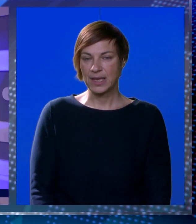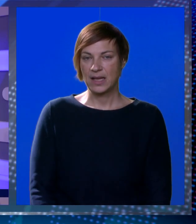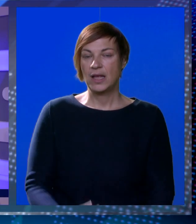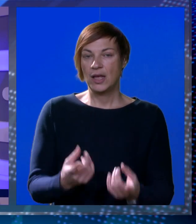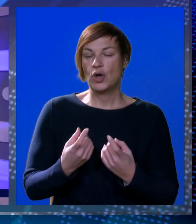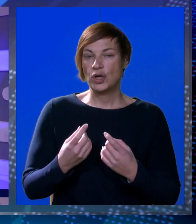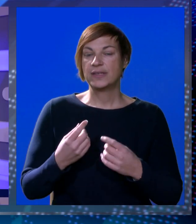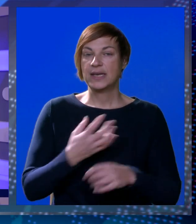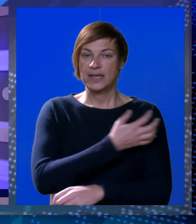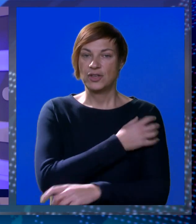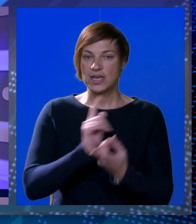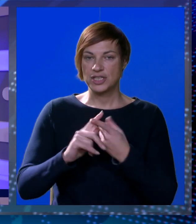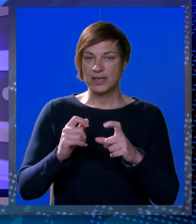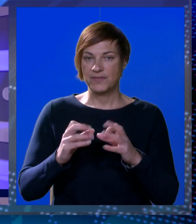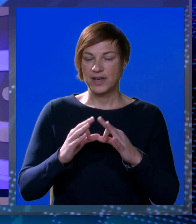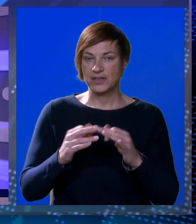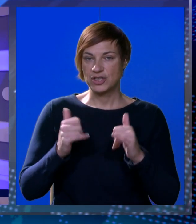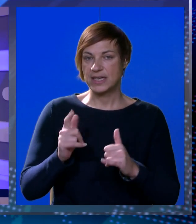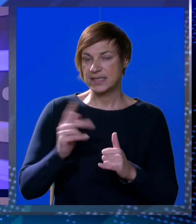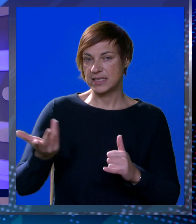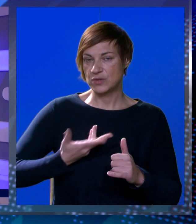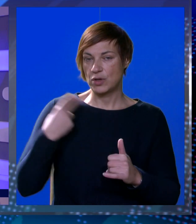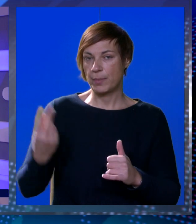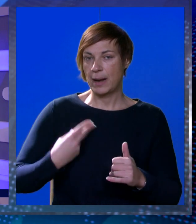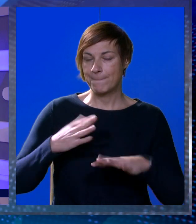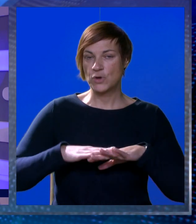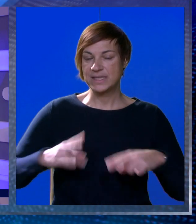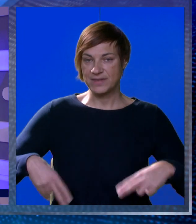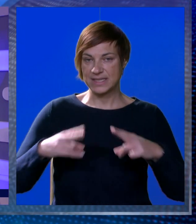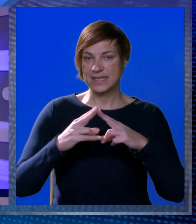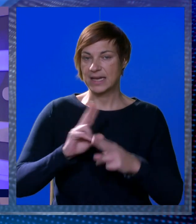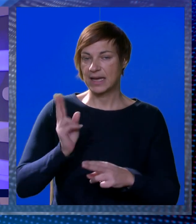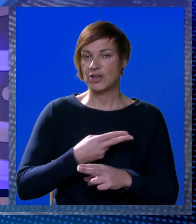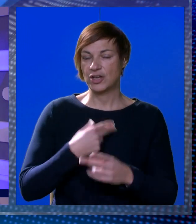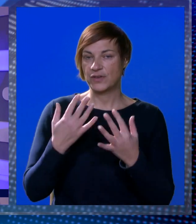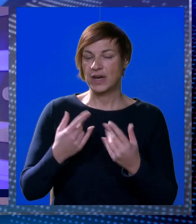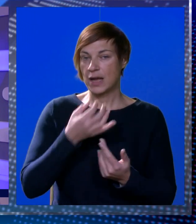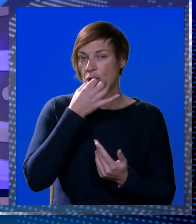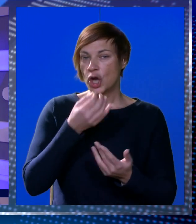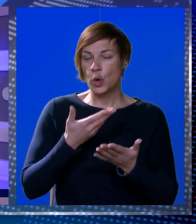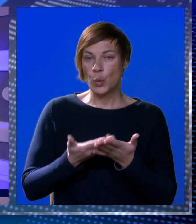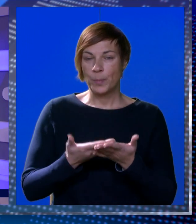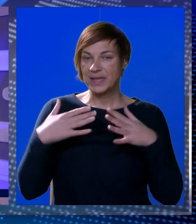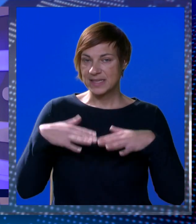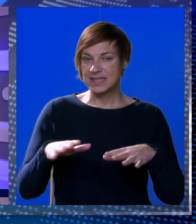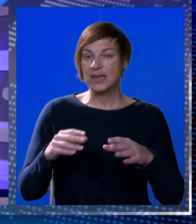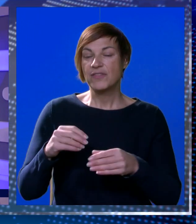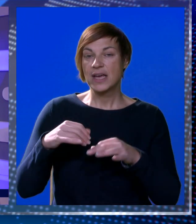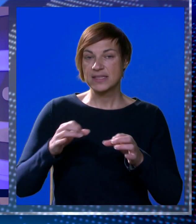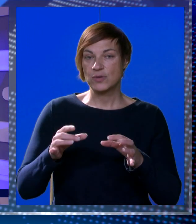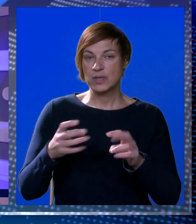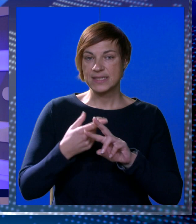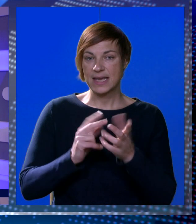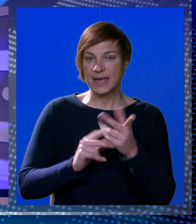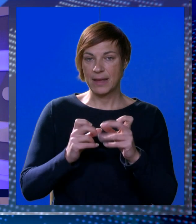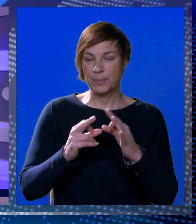Iako od gradonačelnika Mata Frankovića do danas nisu dobili poziv na sastanak, kao ni odgovor na nekoliko njihovih upita, stanari